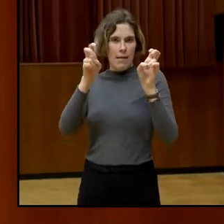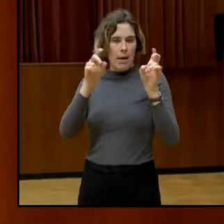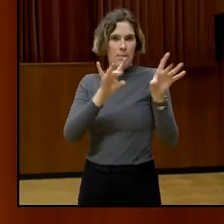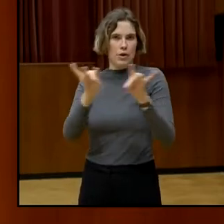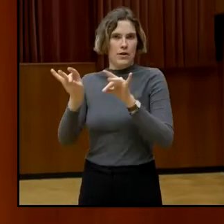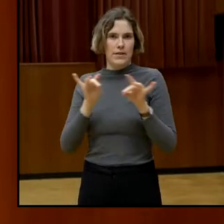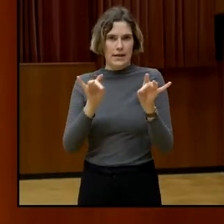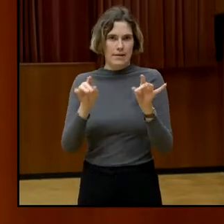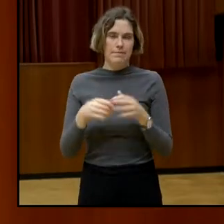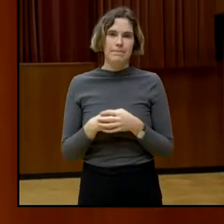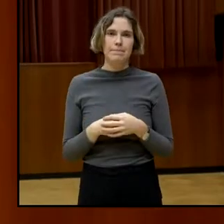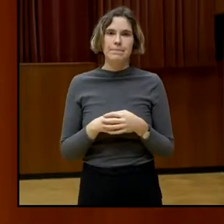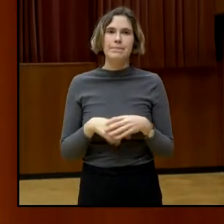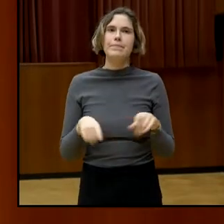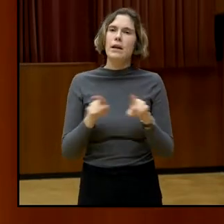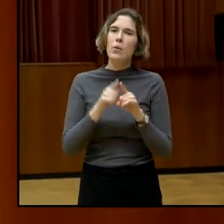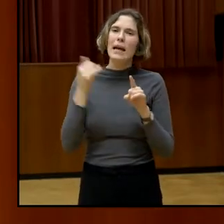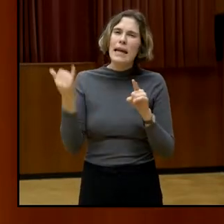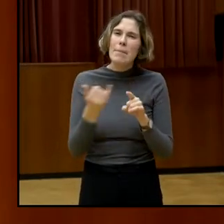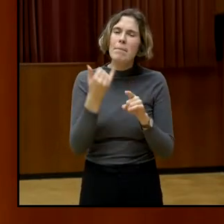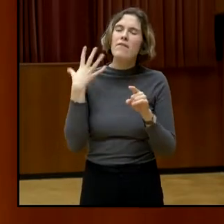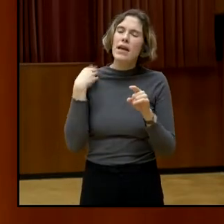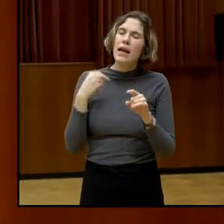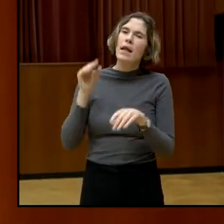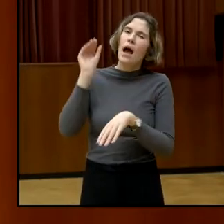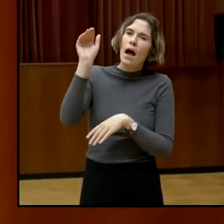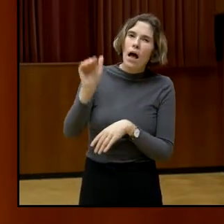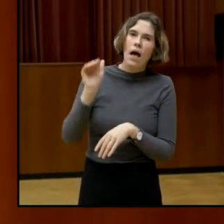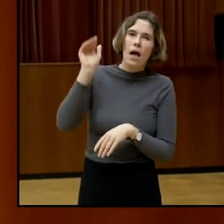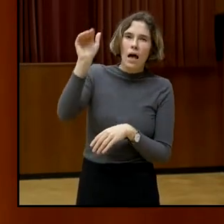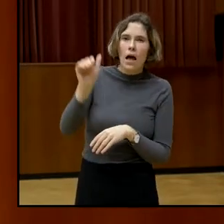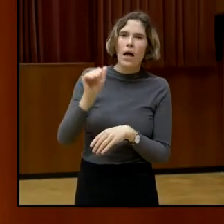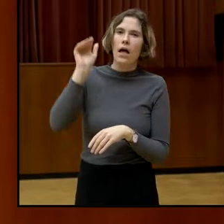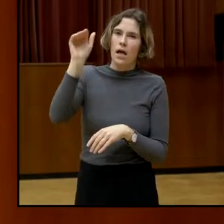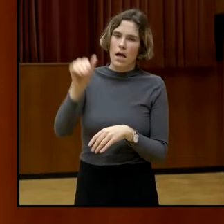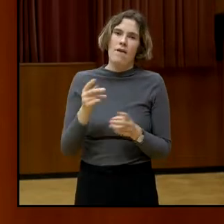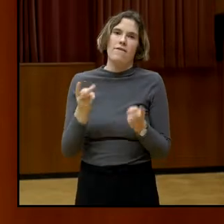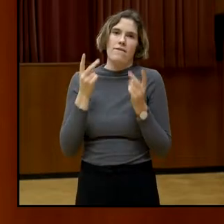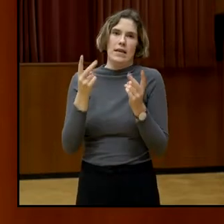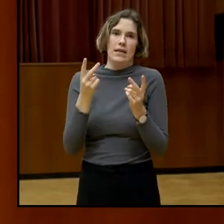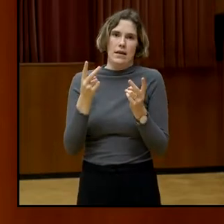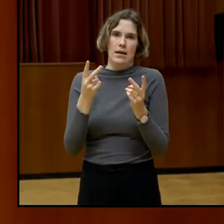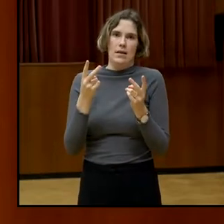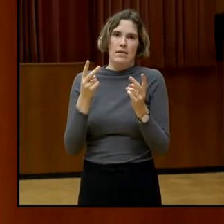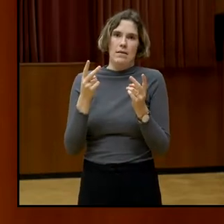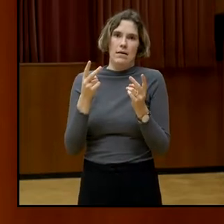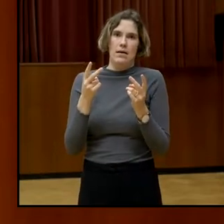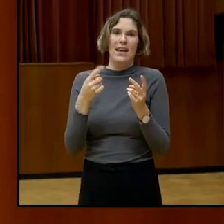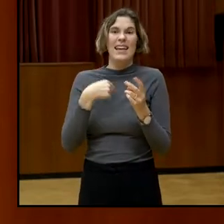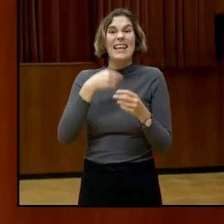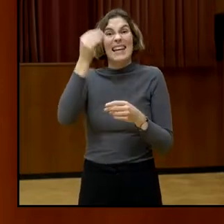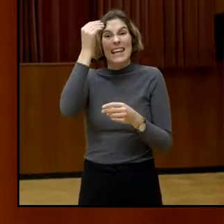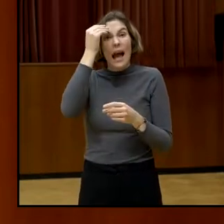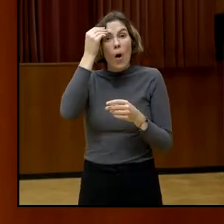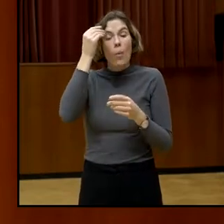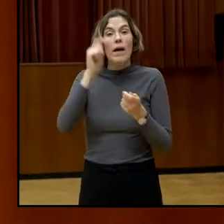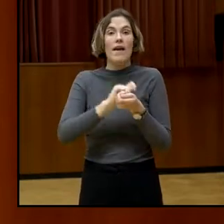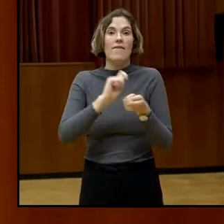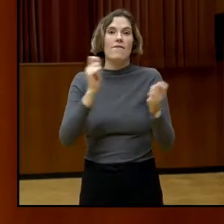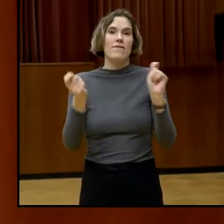wieder irgendwie auch gehört wird und ich glaube einfach dran, dass Veränderung möglich ist.